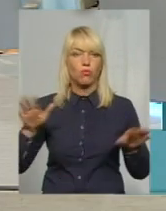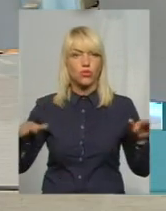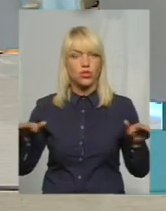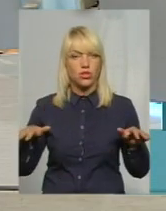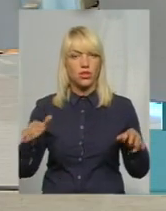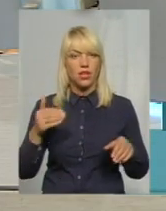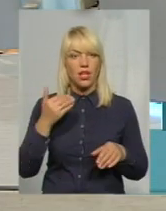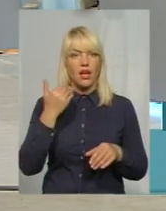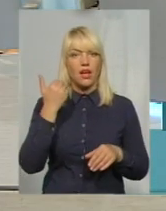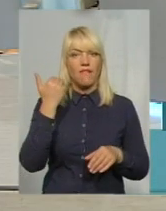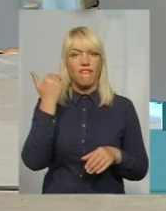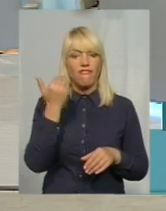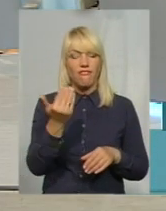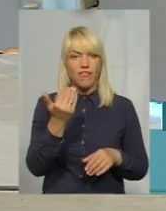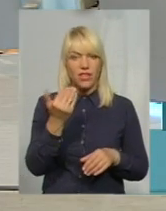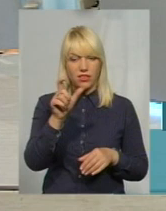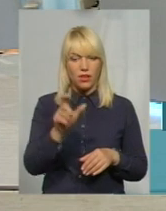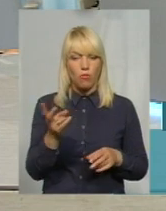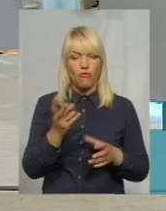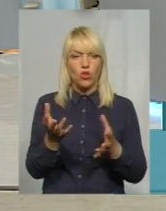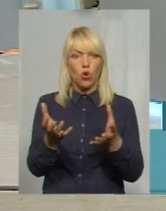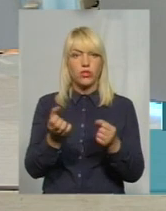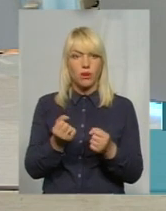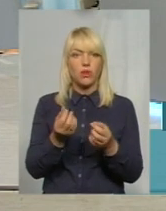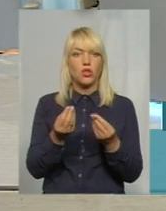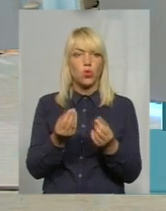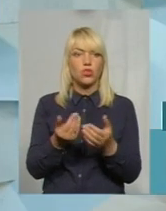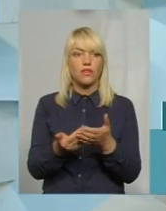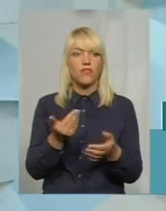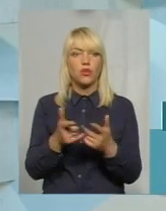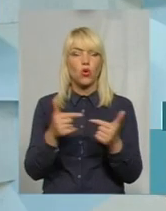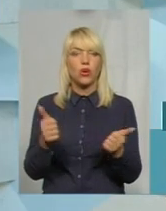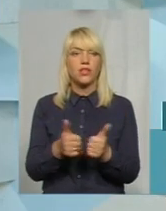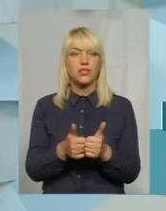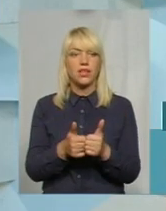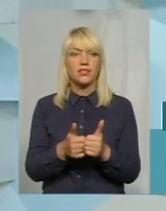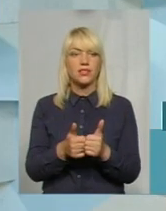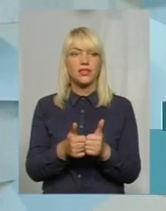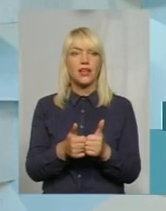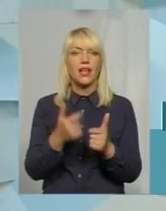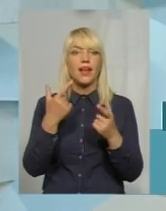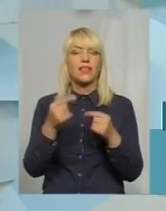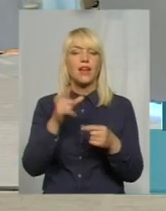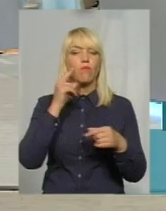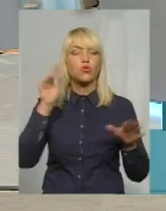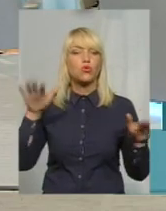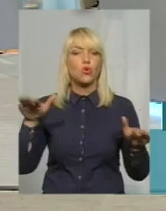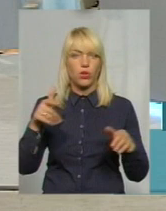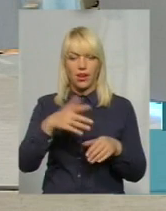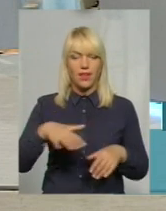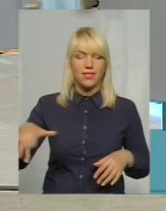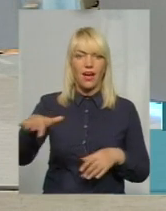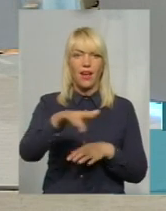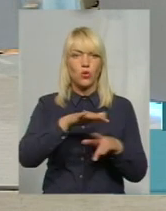отримати кошти від тієї організації, де літають і обшови, скажімо так. Якщо